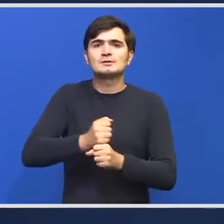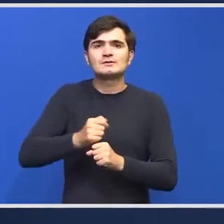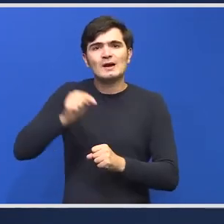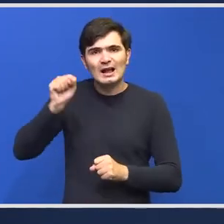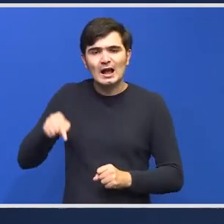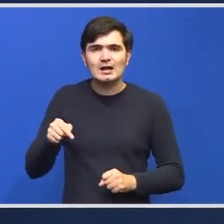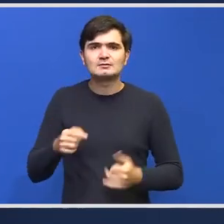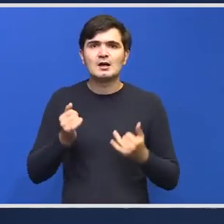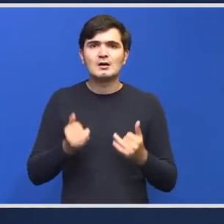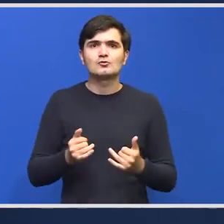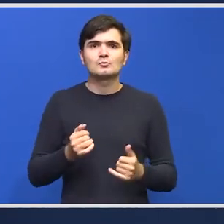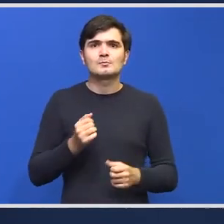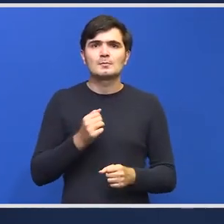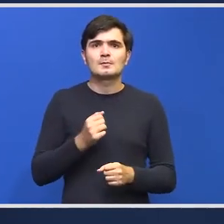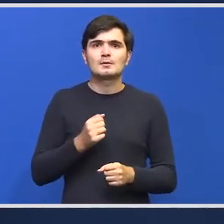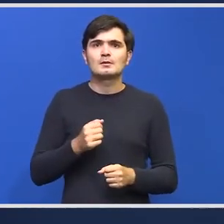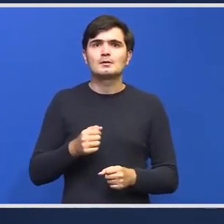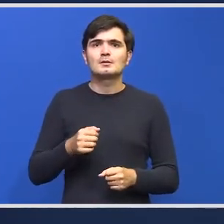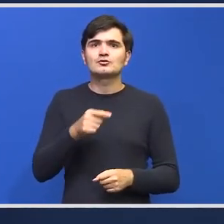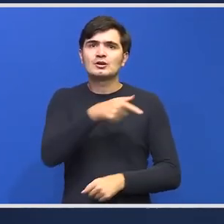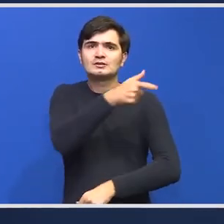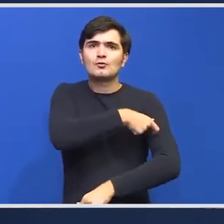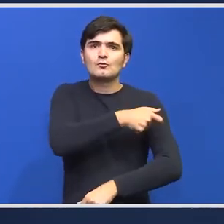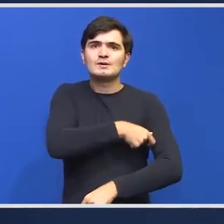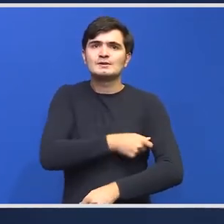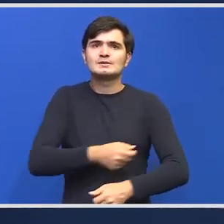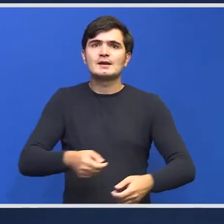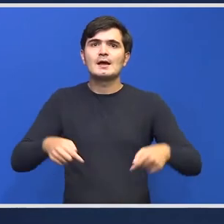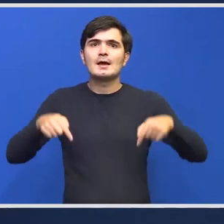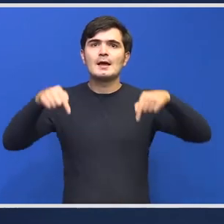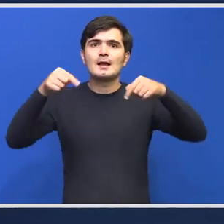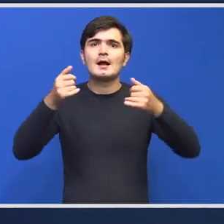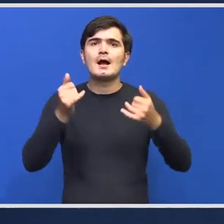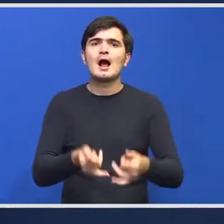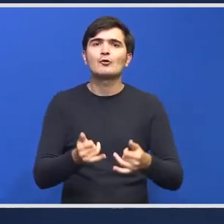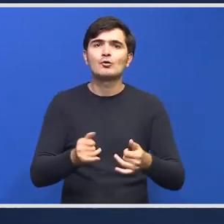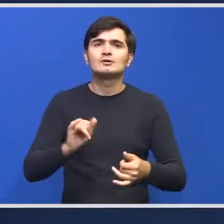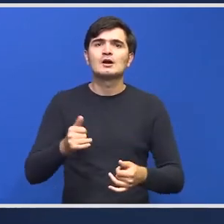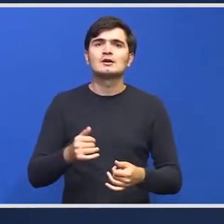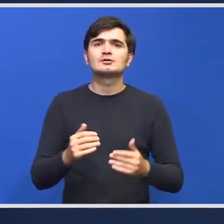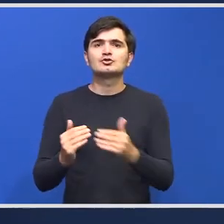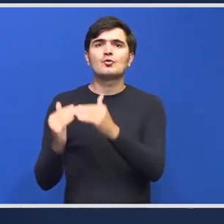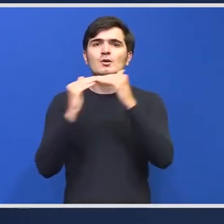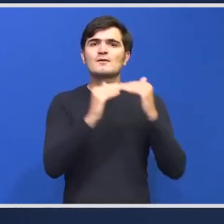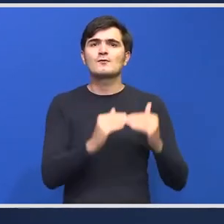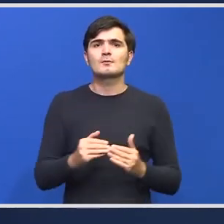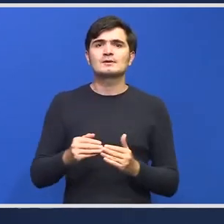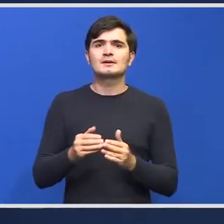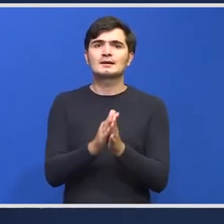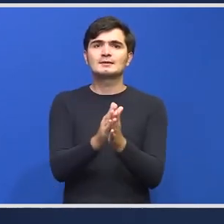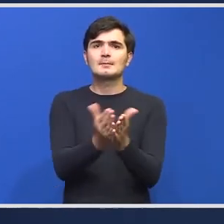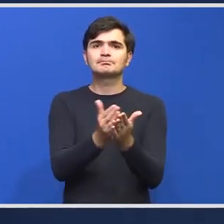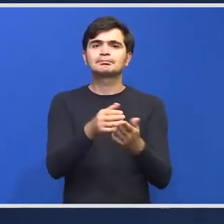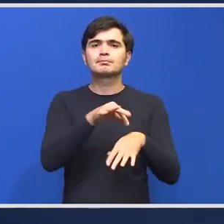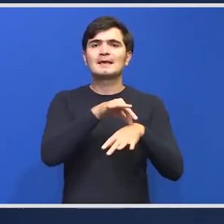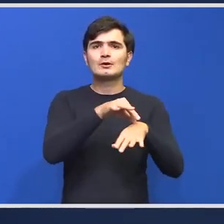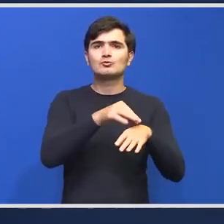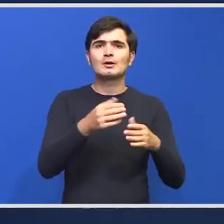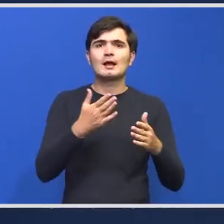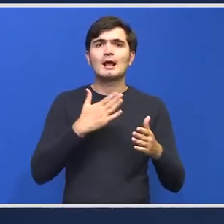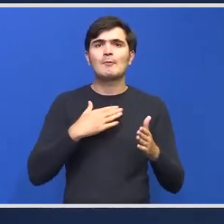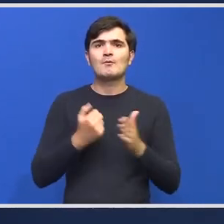în acest moment actualizează și uniformizează aceste ghiduri pe care noi le-am avut până acum